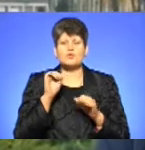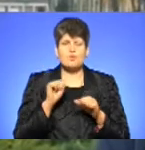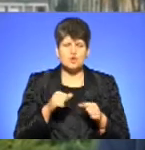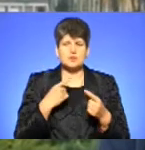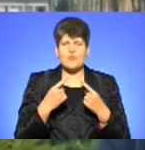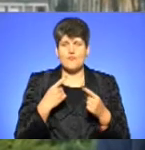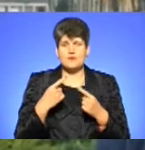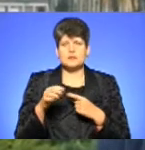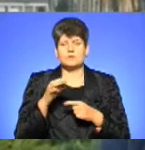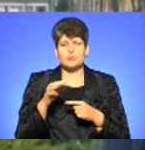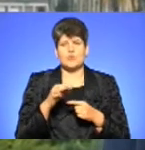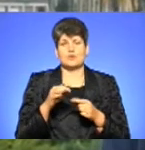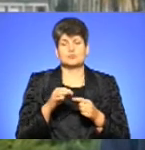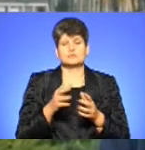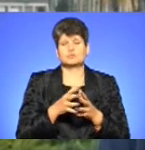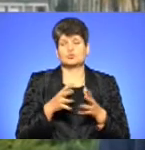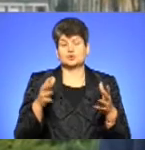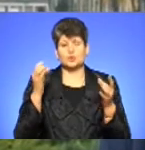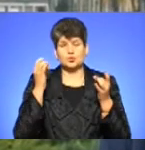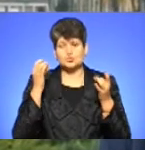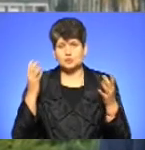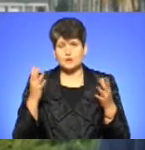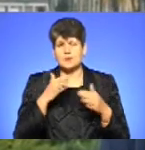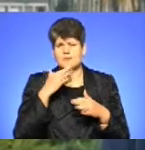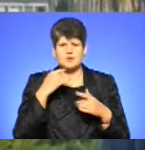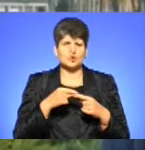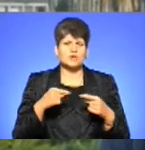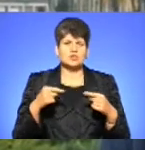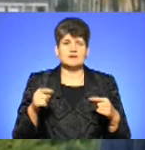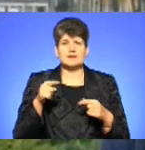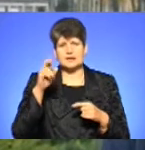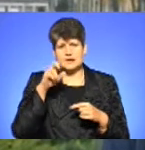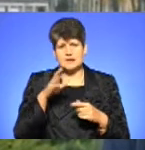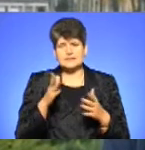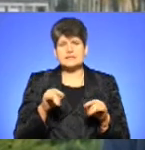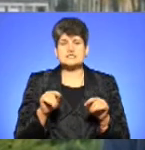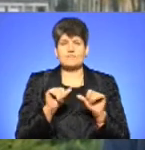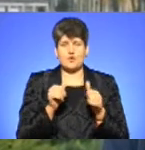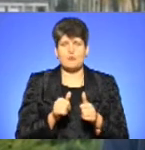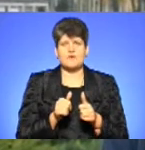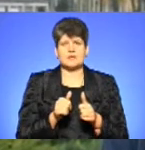говорити про мультикультуральність і багато речей в тих країнах, сформована